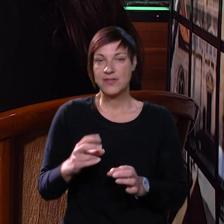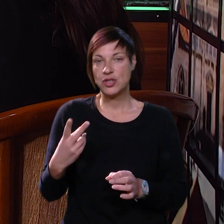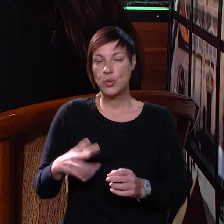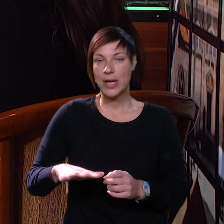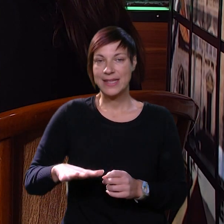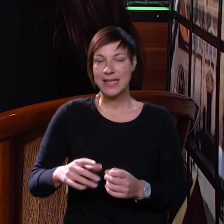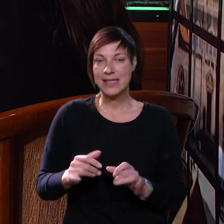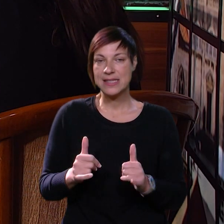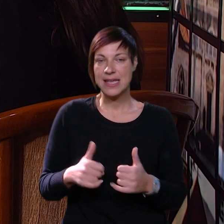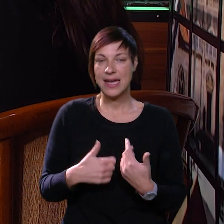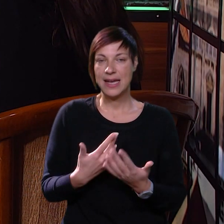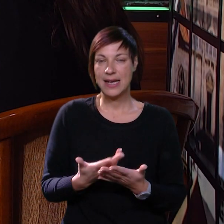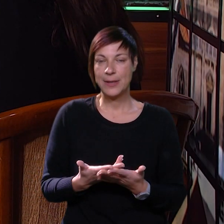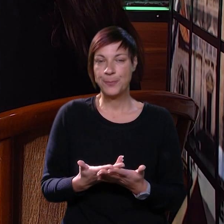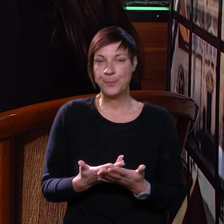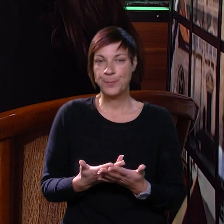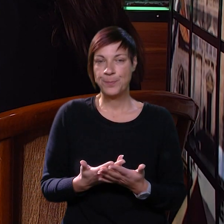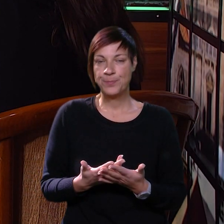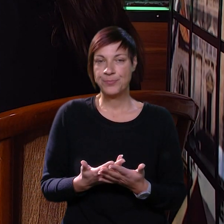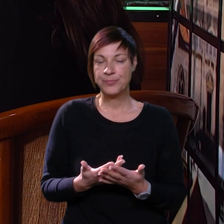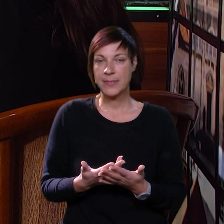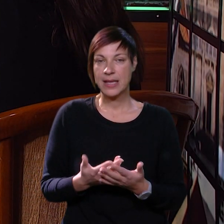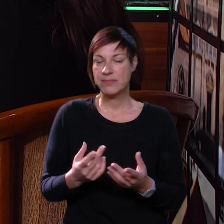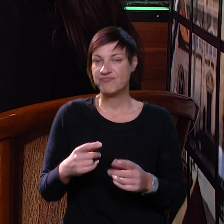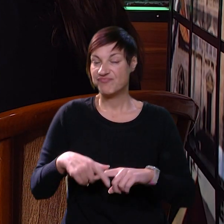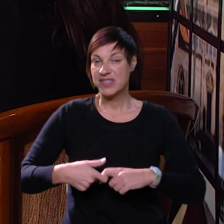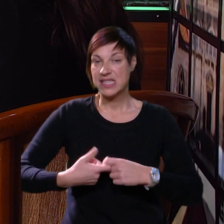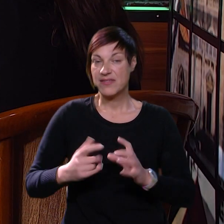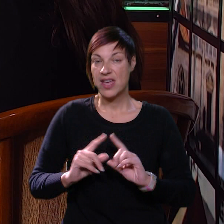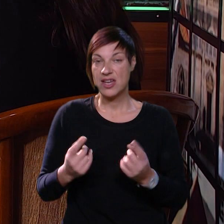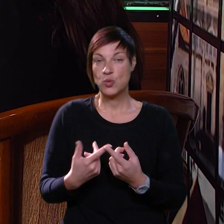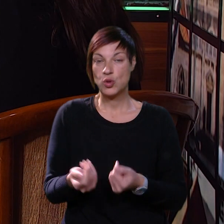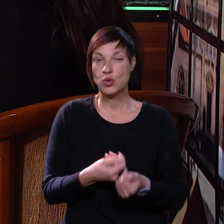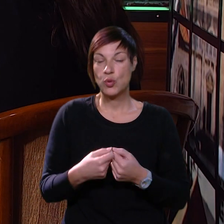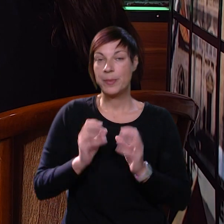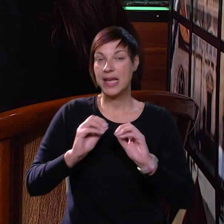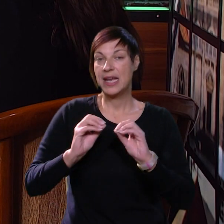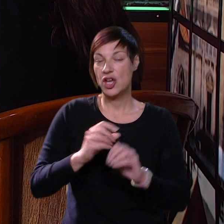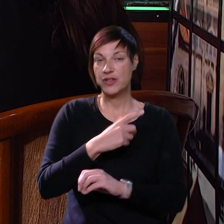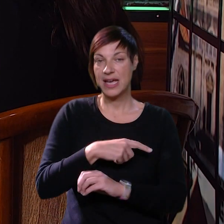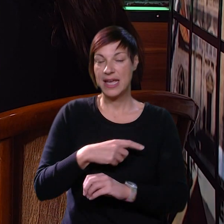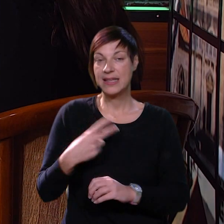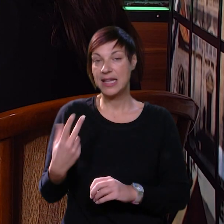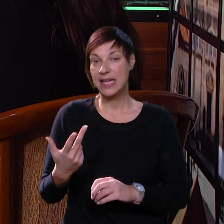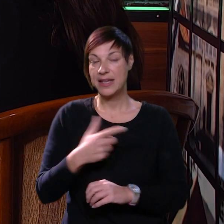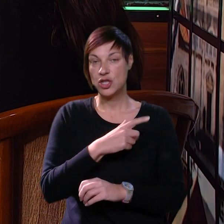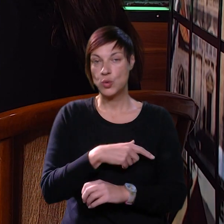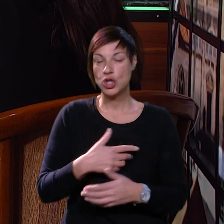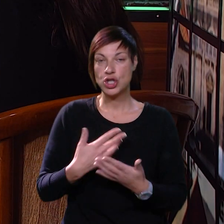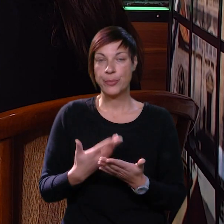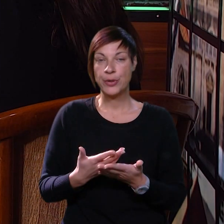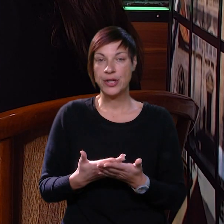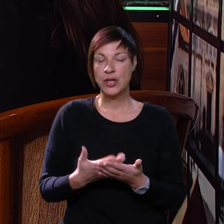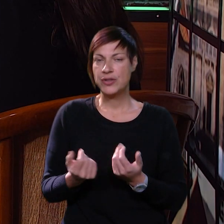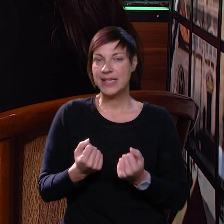sigurnost ili druge djece ili možda ne znam, materialnu okolinu u skupini ili odgajatelja ili nekoga trećeg,